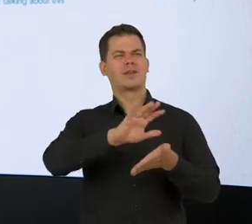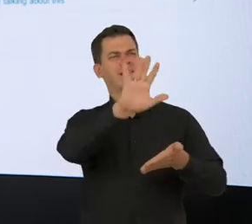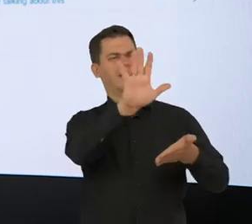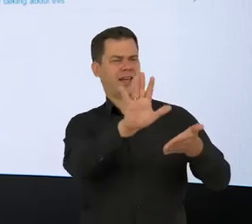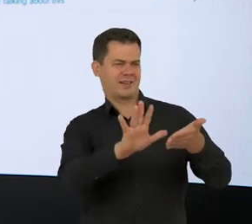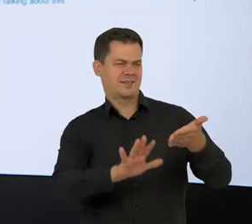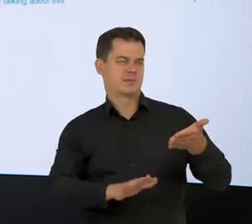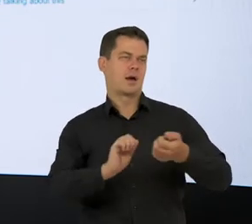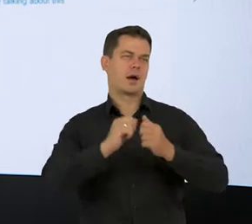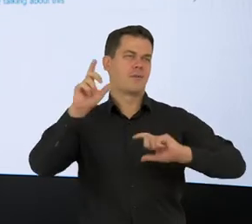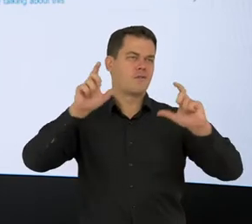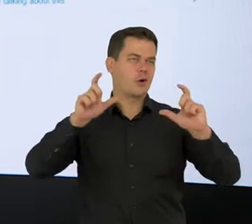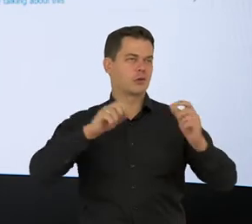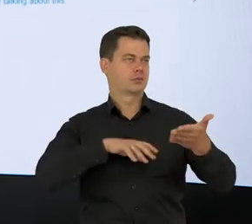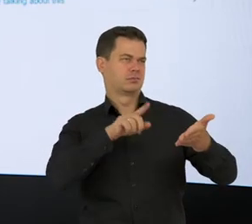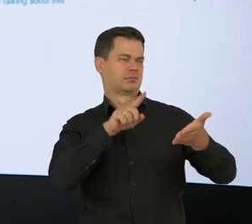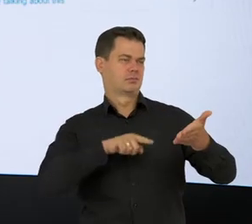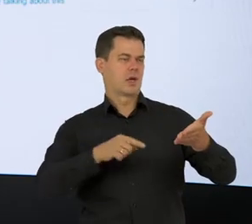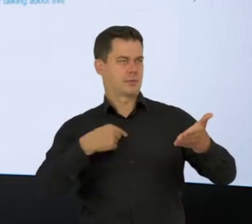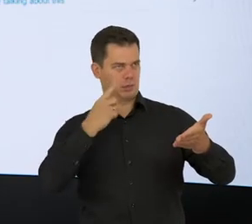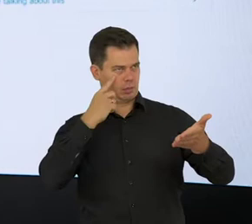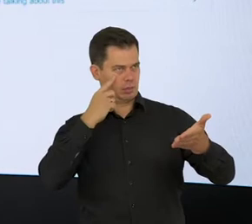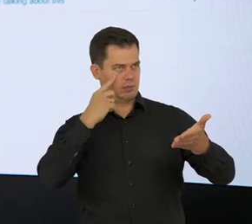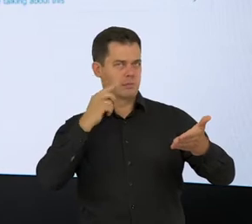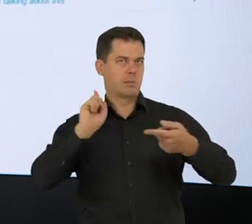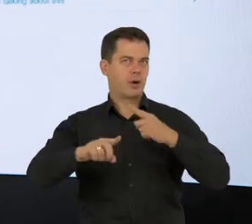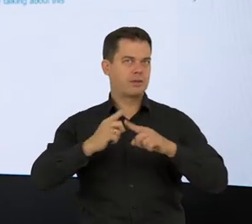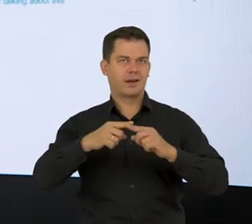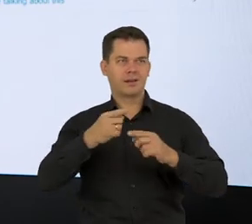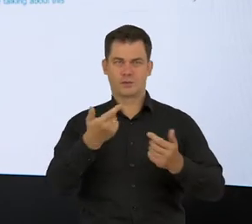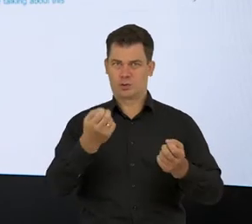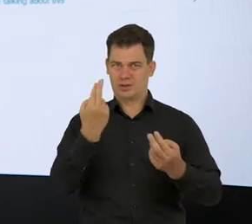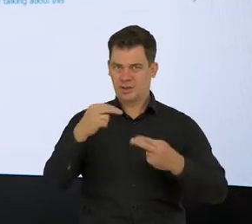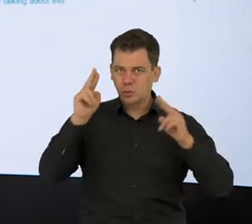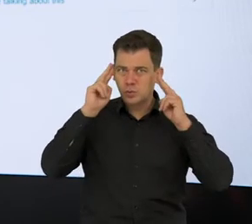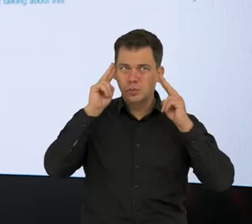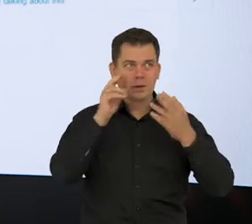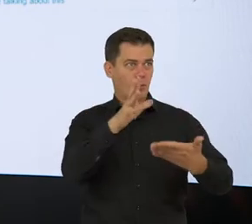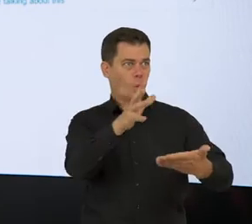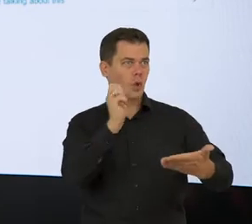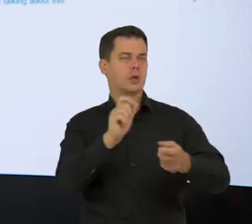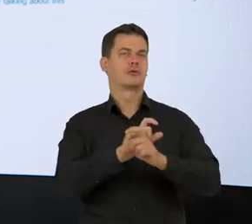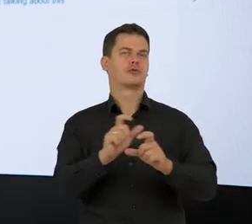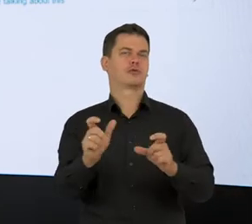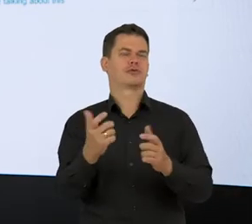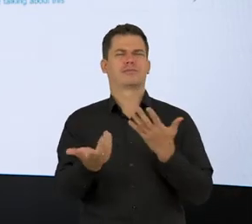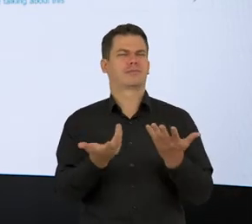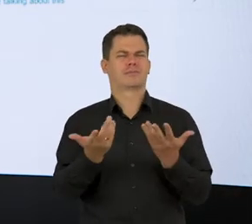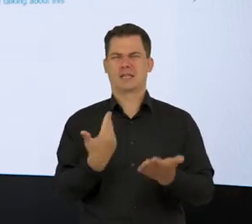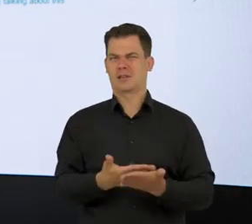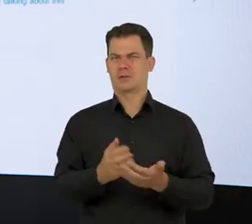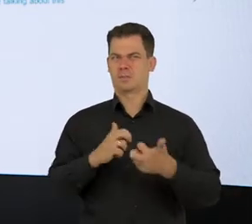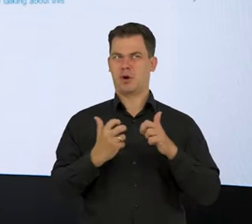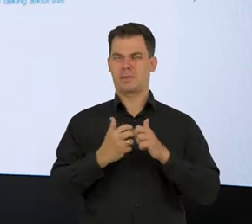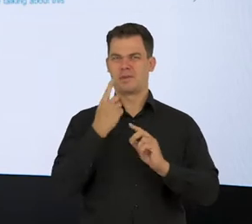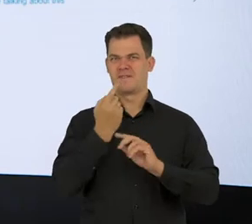interpretowane treści, nie tylko przez celebrytów, ale też polityków? Czy to jest kwestia niezrozumienia faktycznie tego tematu, o którym się